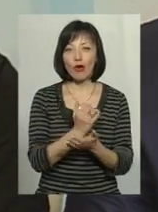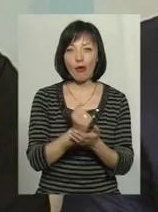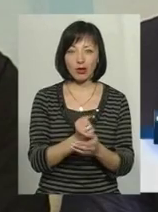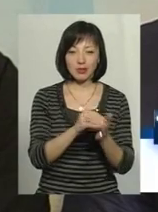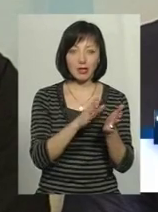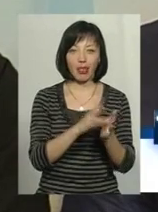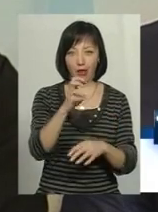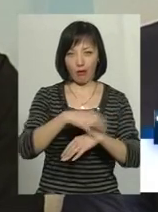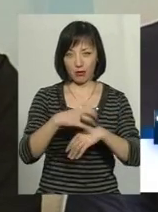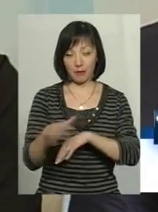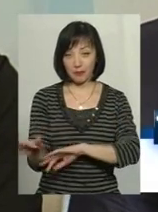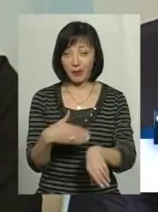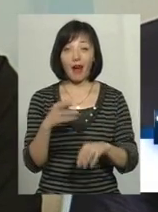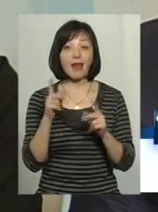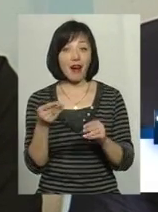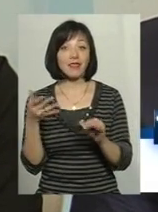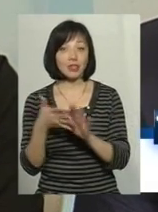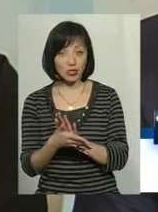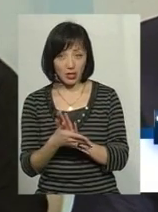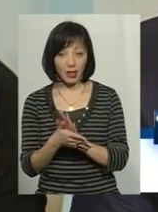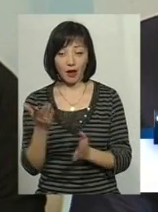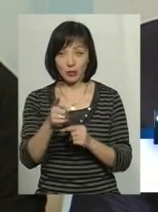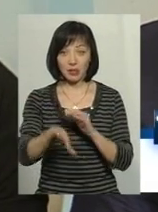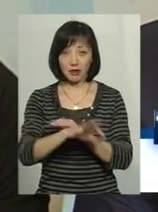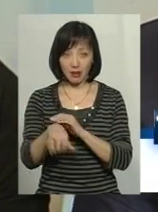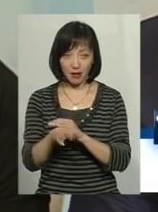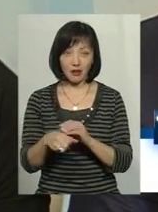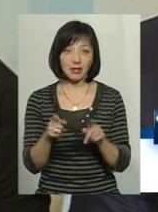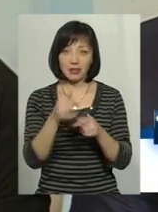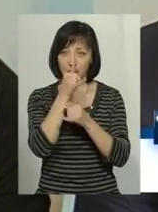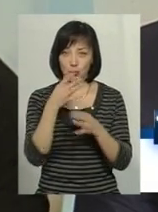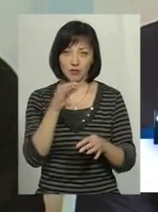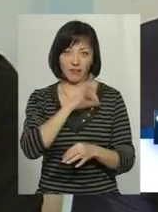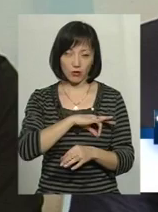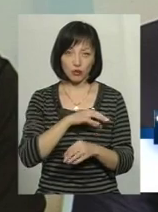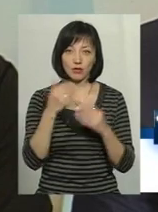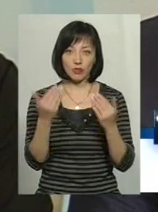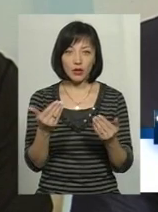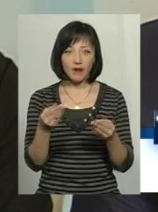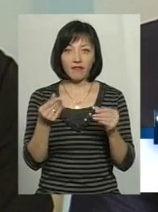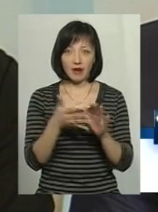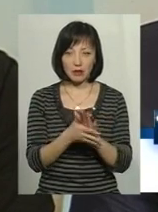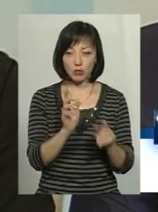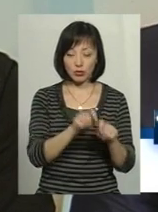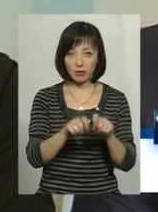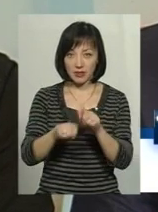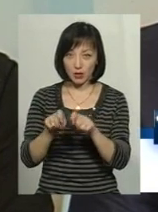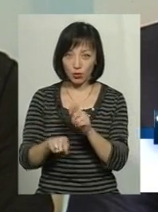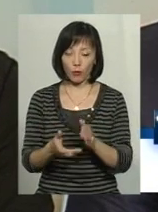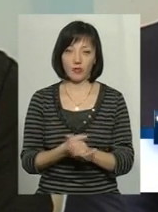от як ти витрачаєш кошти, навіть якщо ти накрав, будемо казати прямо так, як є, ти не зможеш їх використати, тому що твої витрати будуть відслідковуватись.